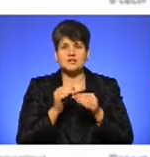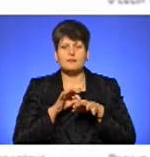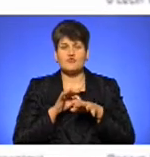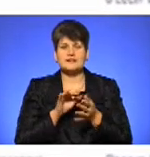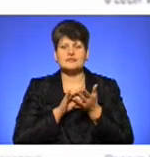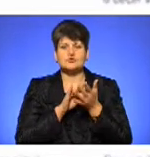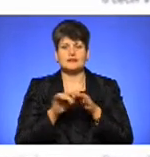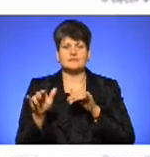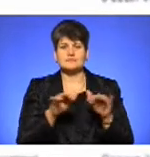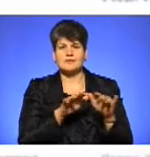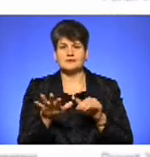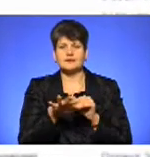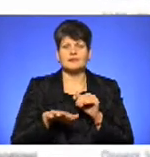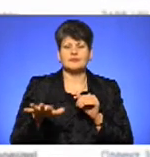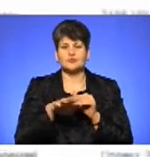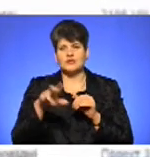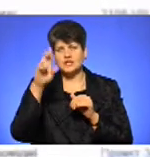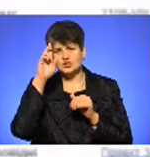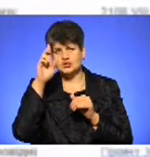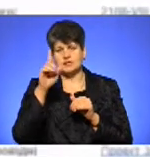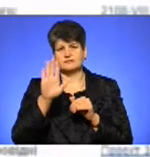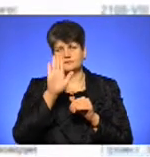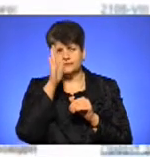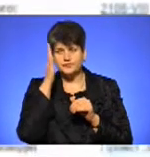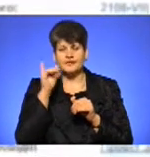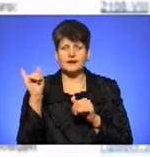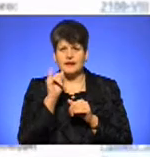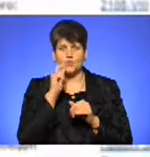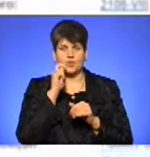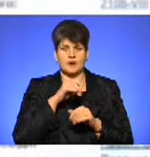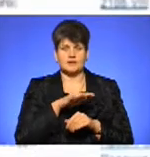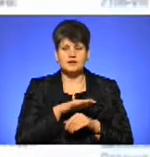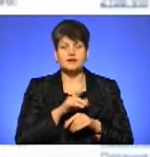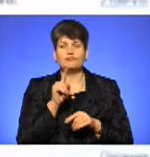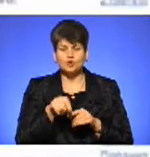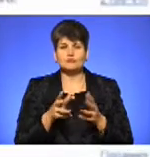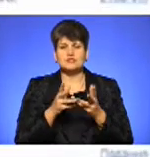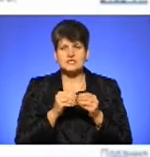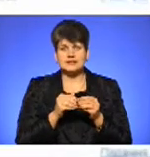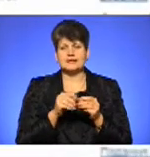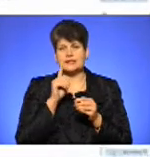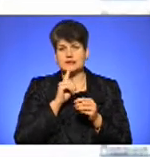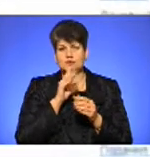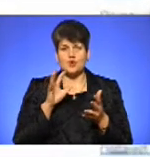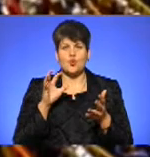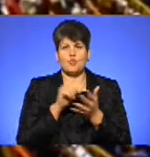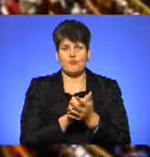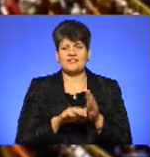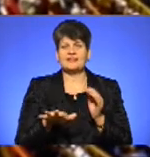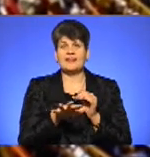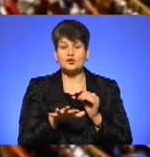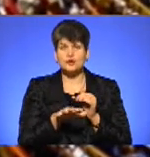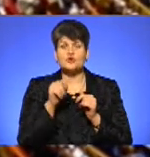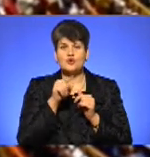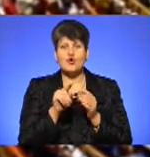гастрольних заходів на території держави-агресора та на території України, в тому числі й на тимчасово окупованій території. Його